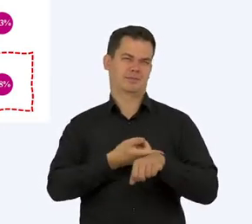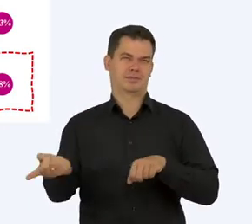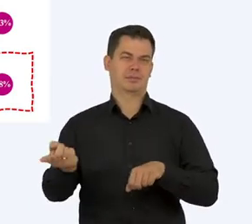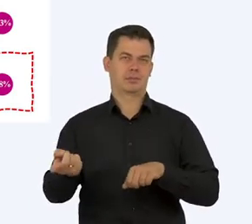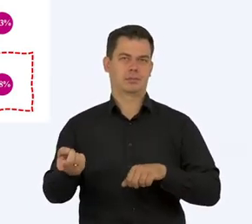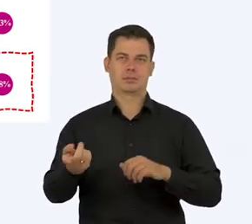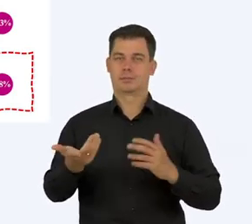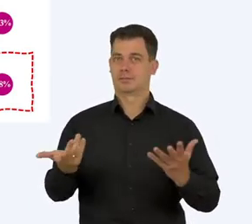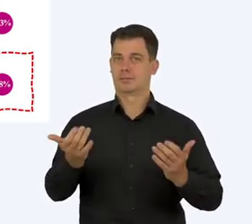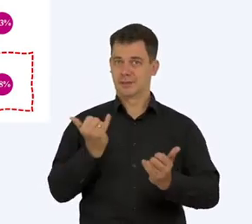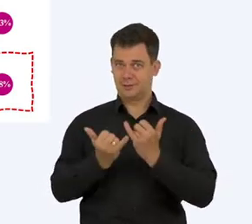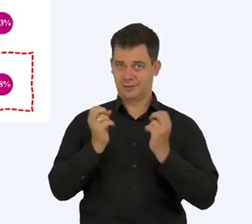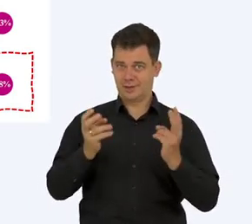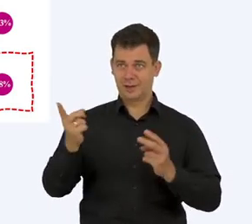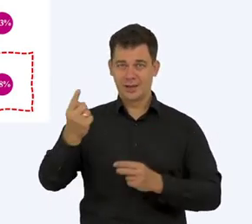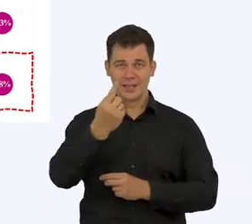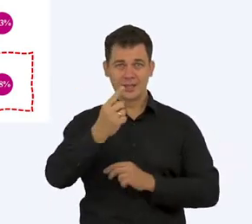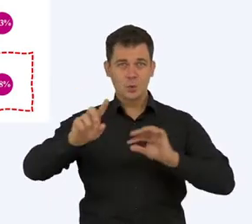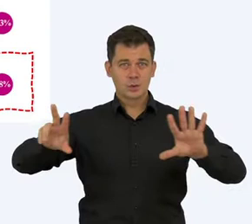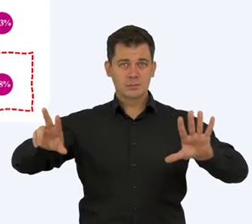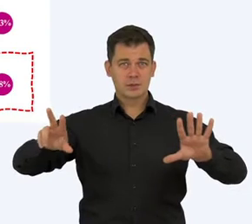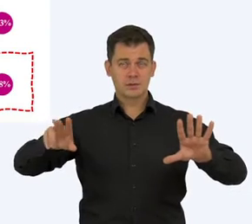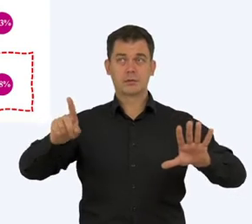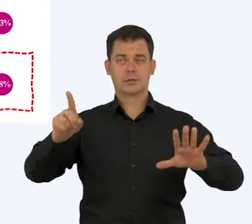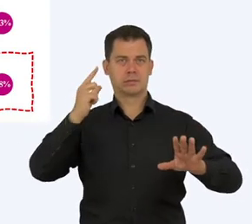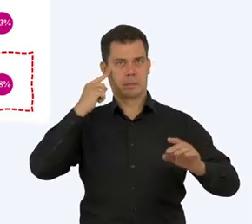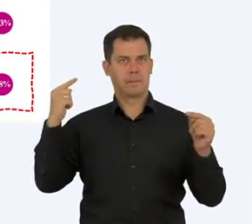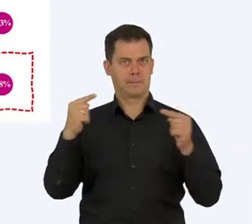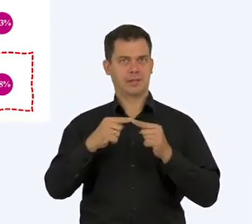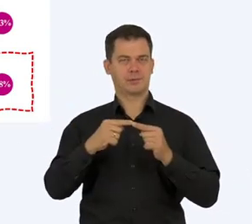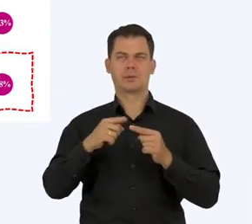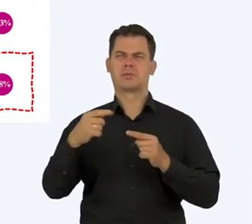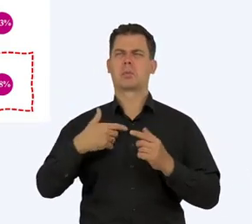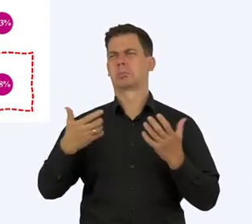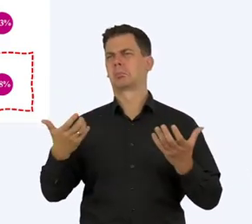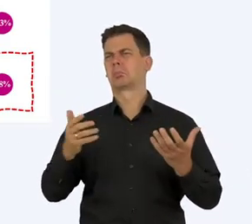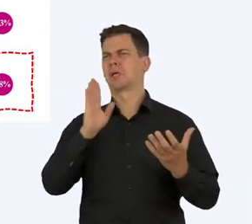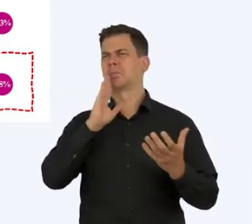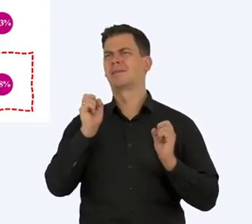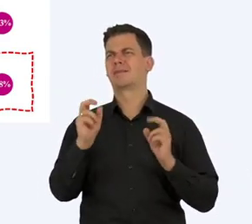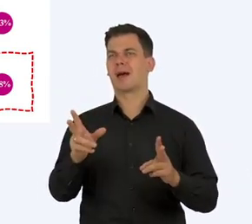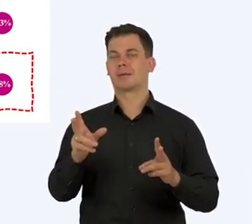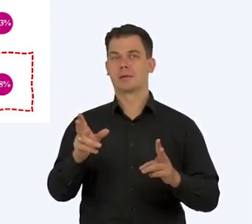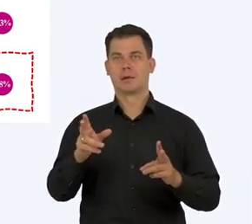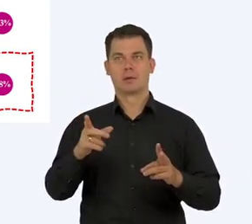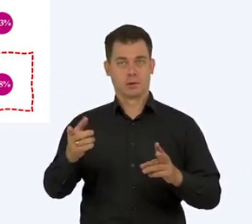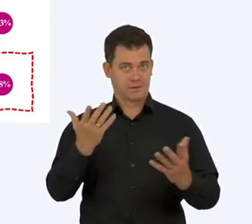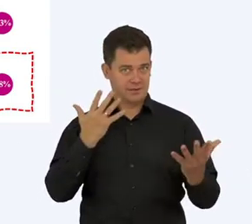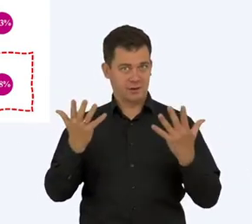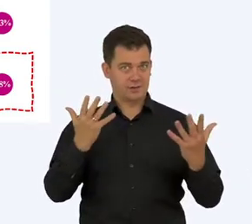rzeczywiście jedna ósma osób zgadza się w tych pytaniach, że